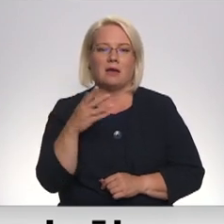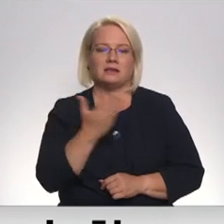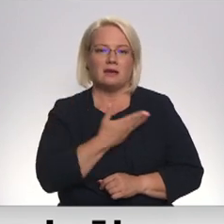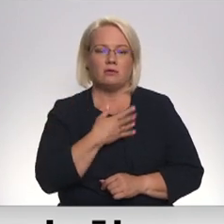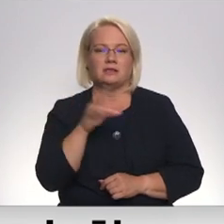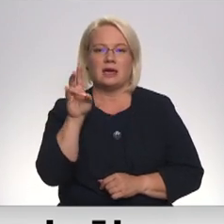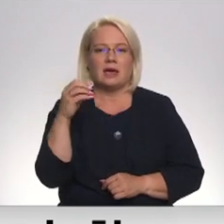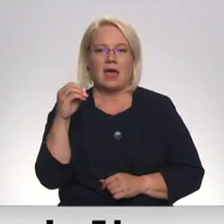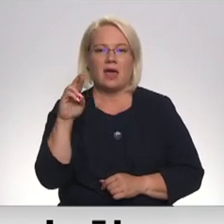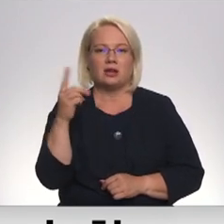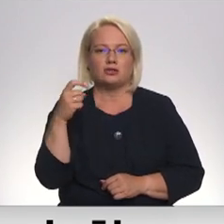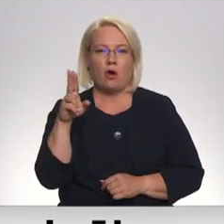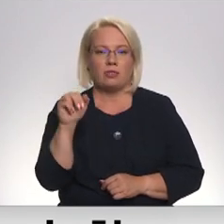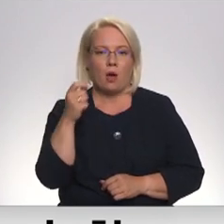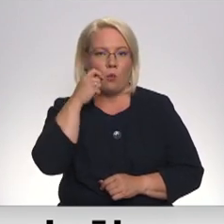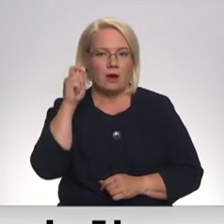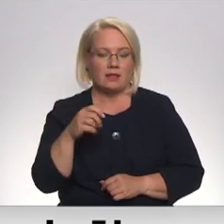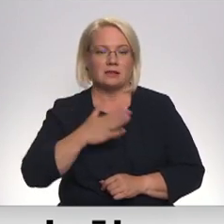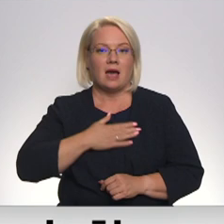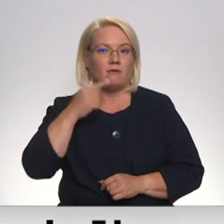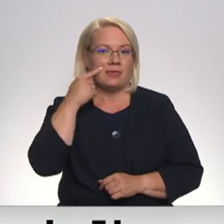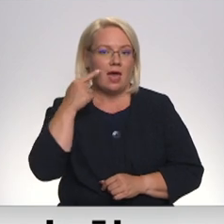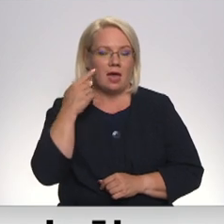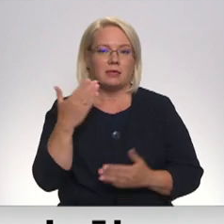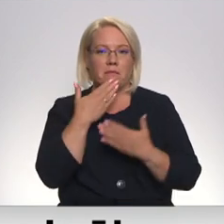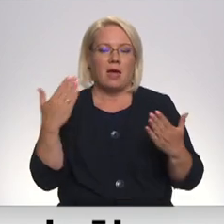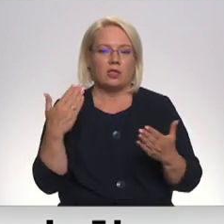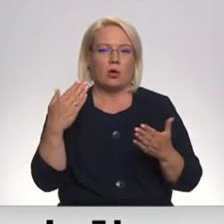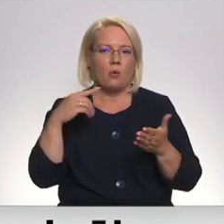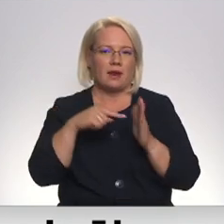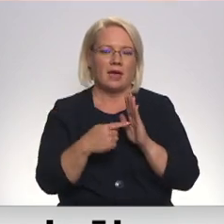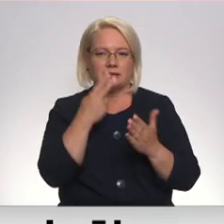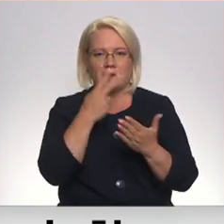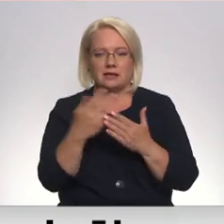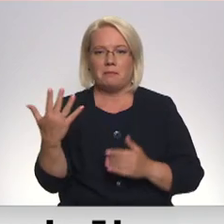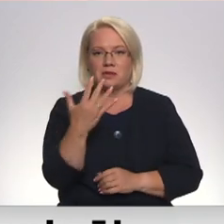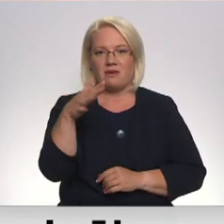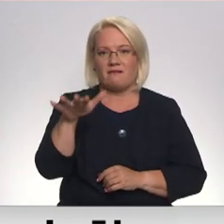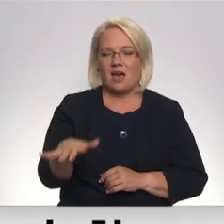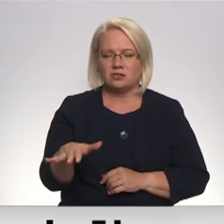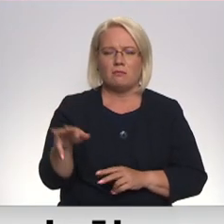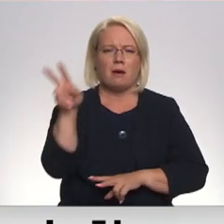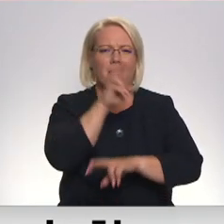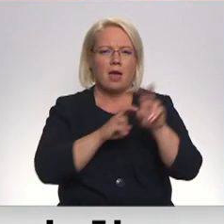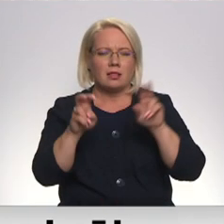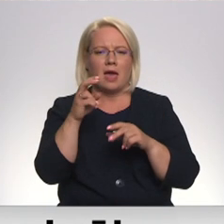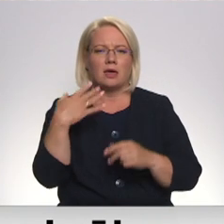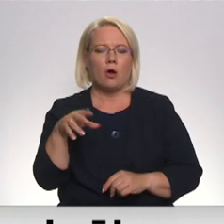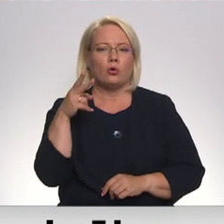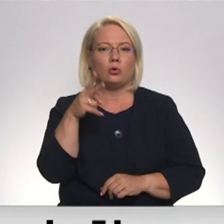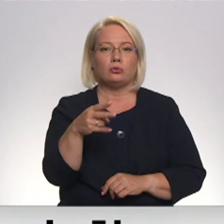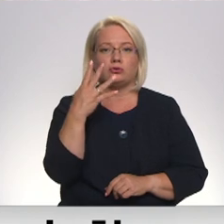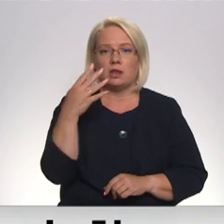Hersonā, Ukrainā. Savu tēti, kuru pēdējo reizi viņa redzēja piecu gadu vecumā, bez panākumiem meklēja no 2004.